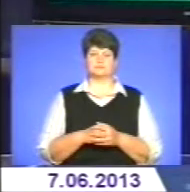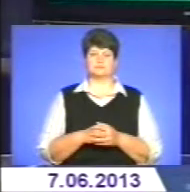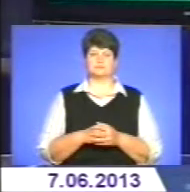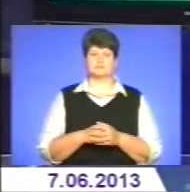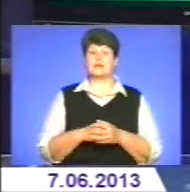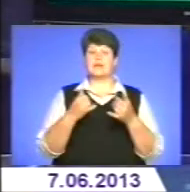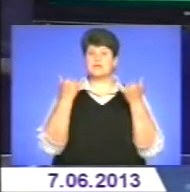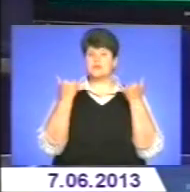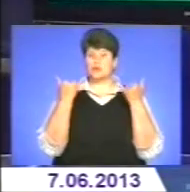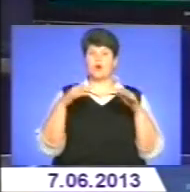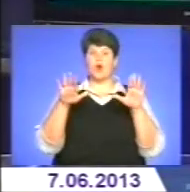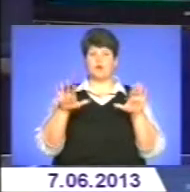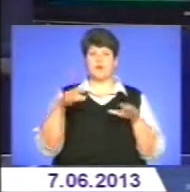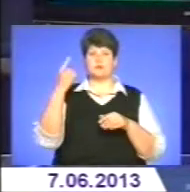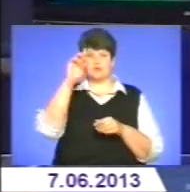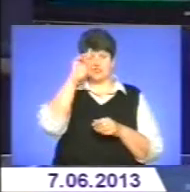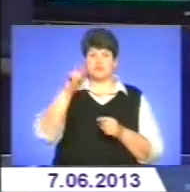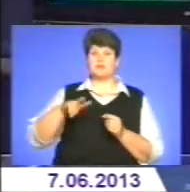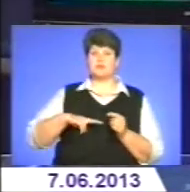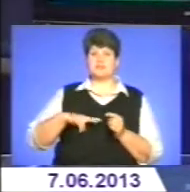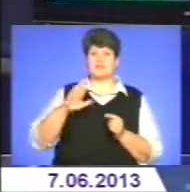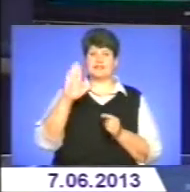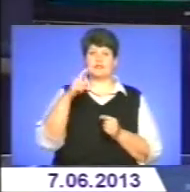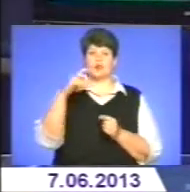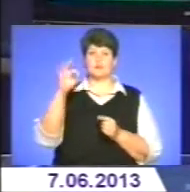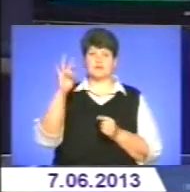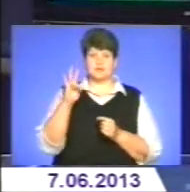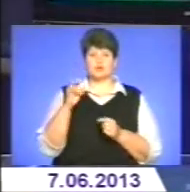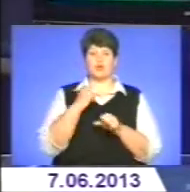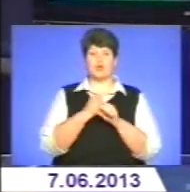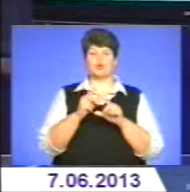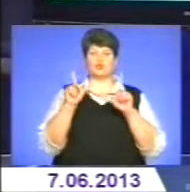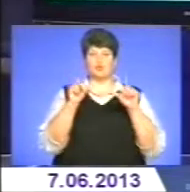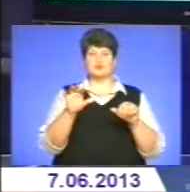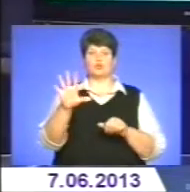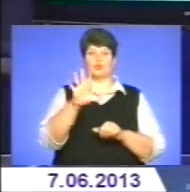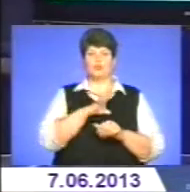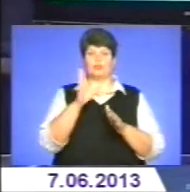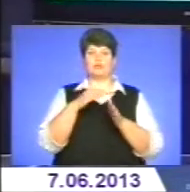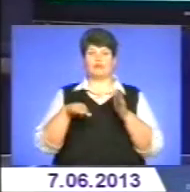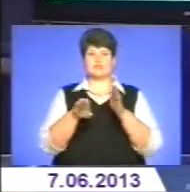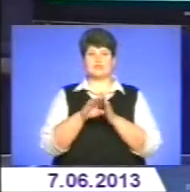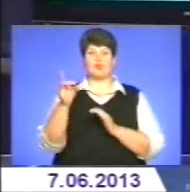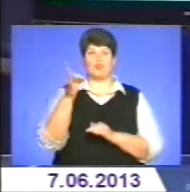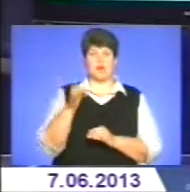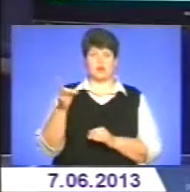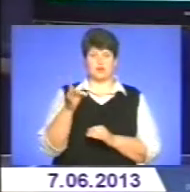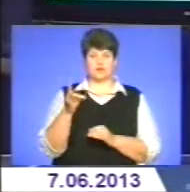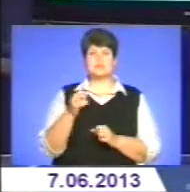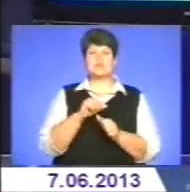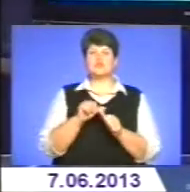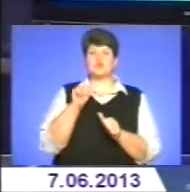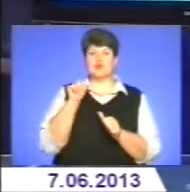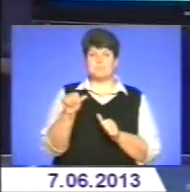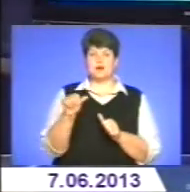Сьогодні голова обласної державної адміністрації Лантин Хоптян з робочою поїздкою перебував у Підволочиському районі. Зокрема,